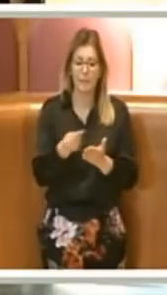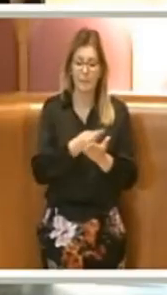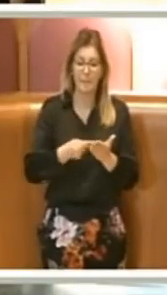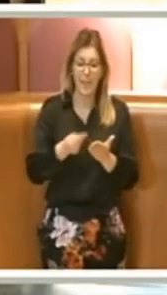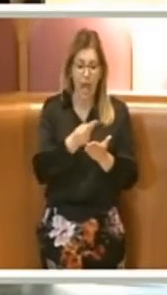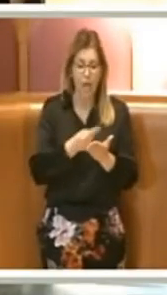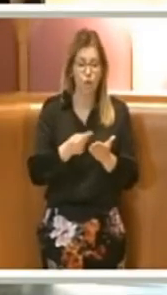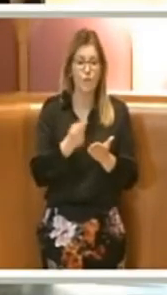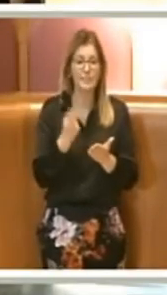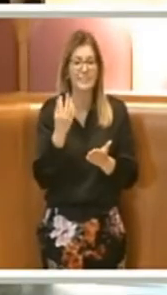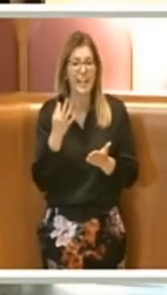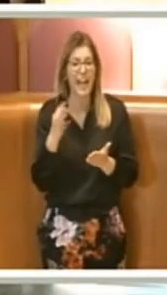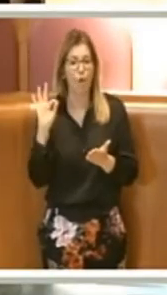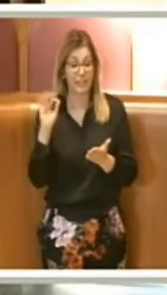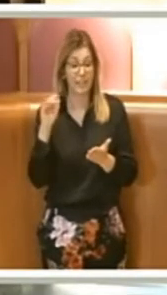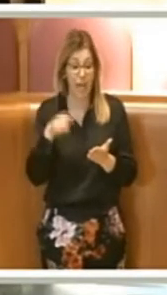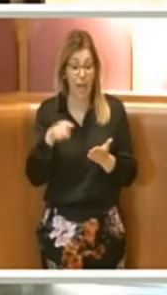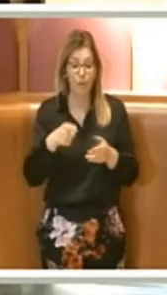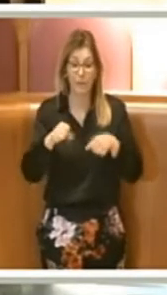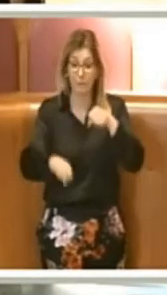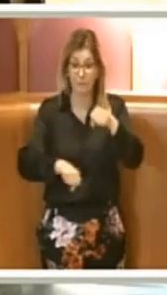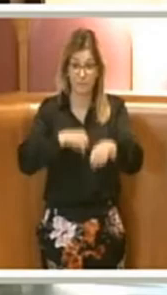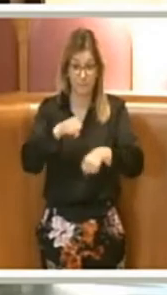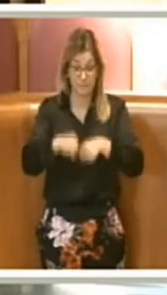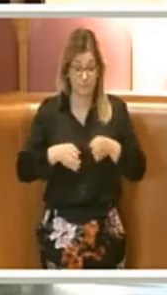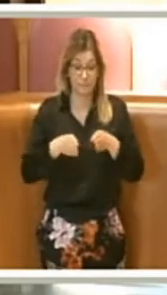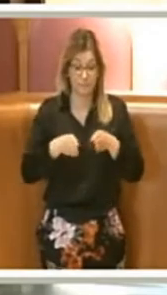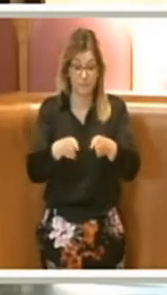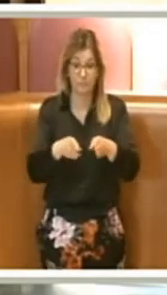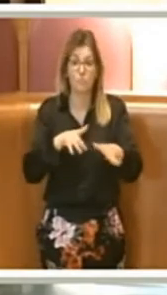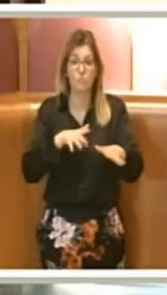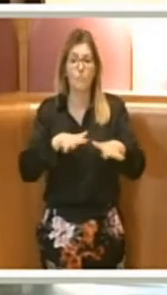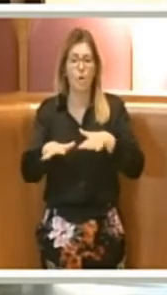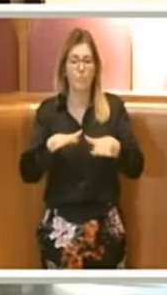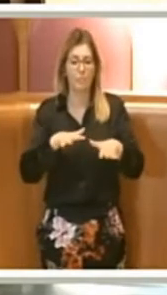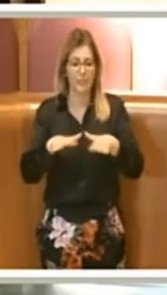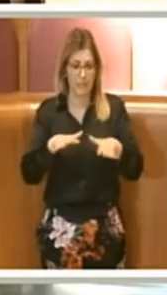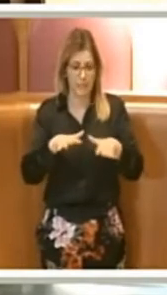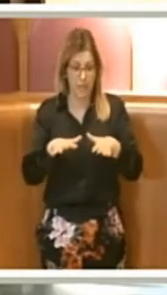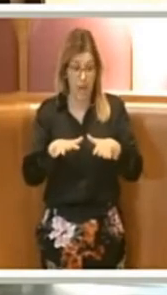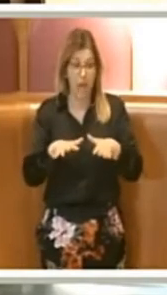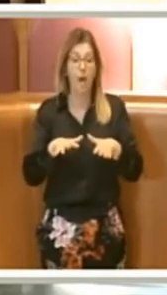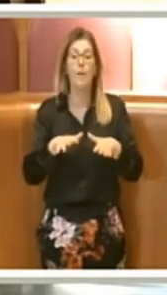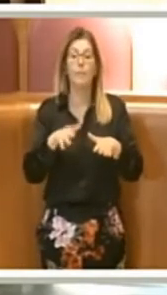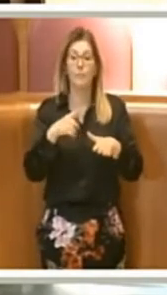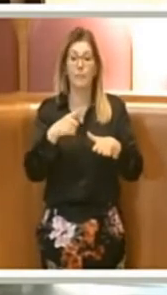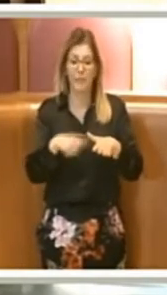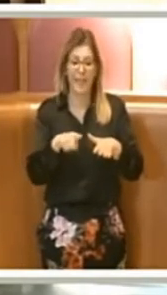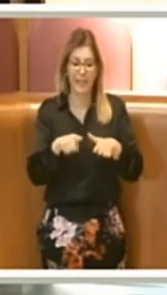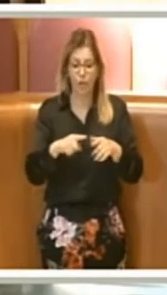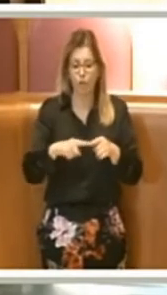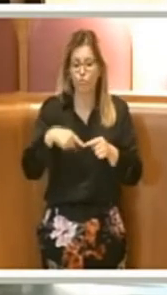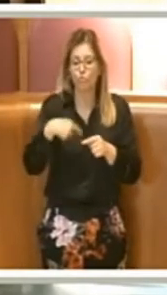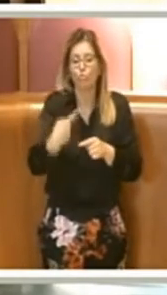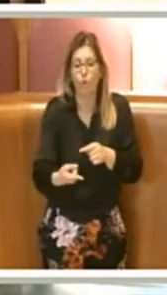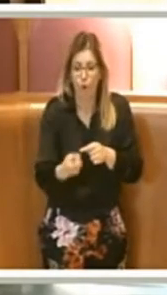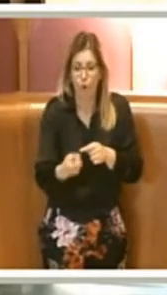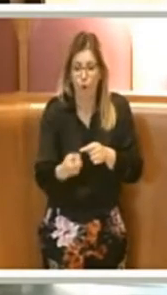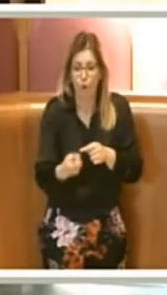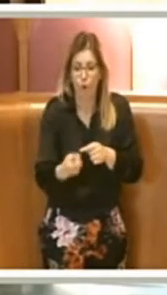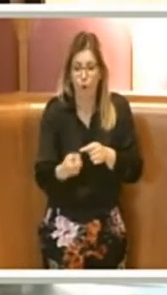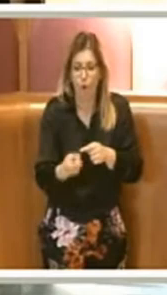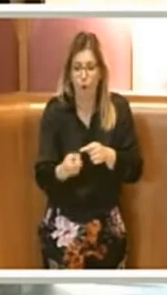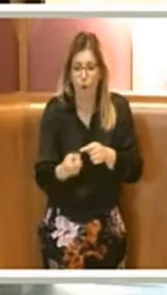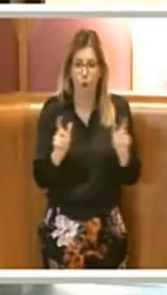ciclabili a supporto della mobilità sostenibile post lockdown, sono